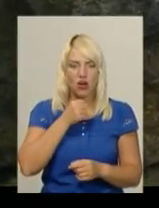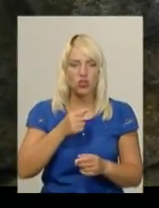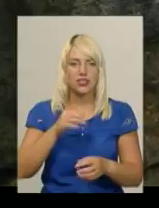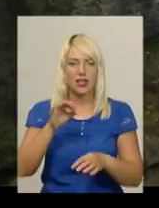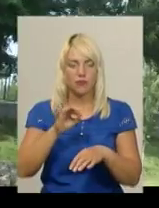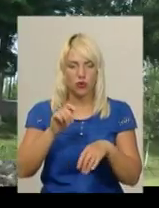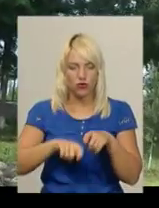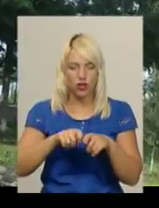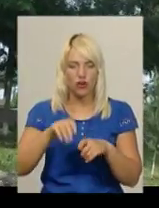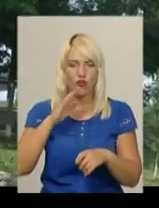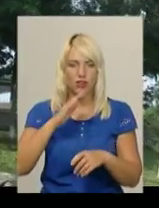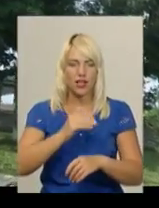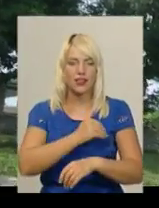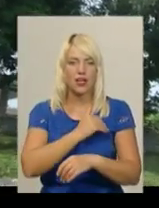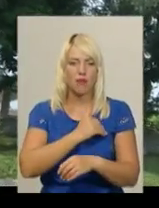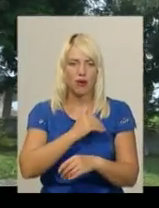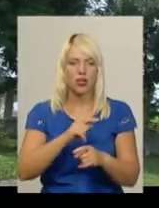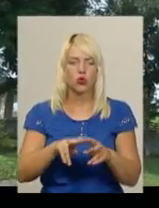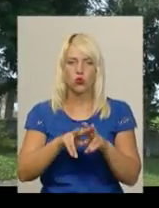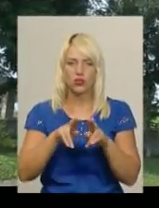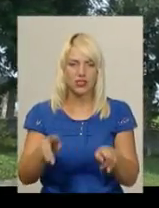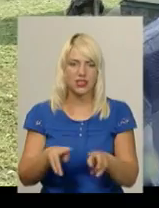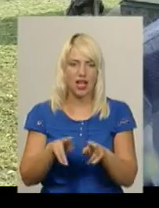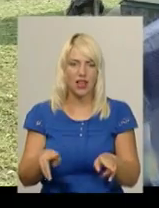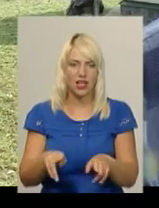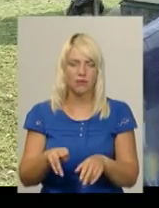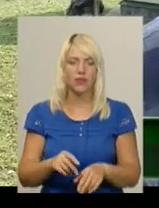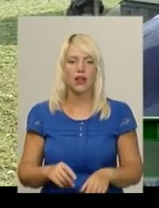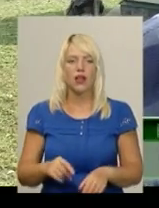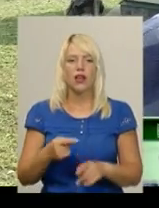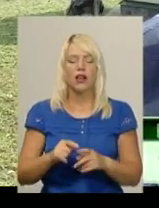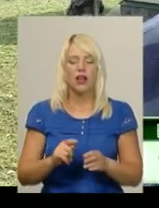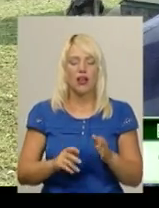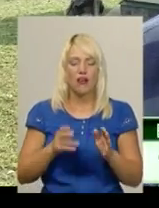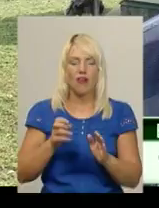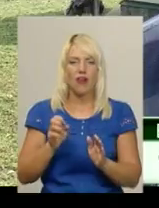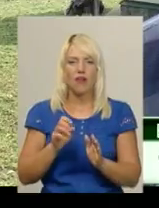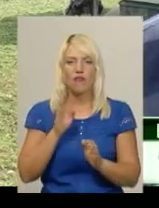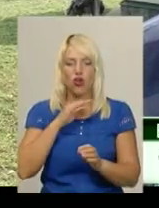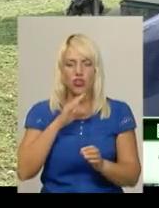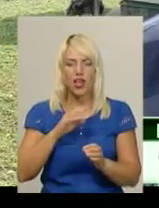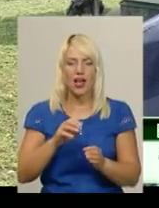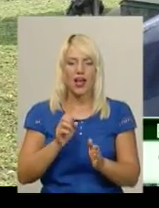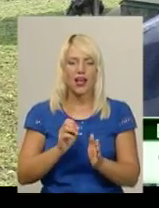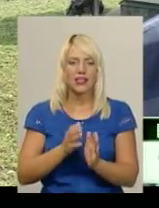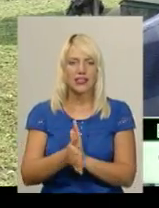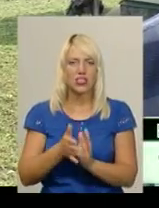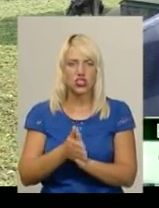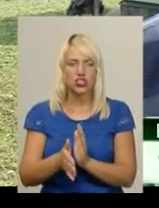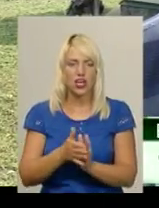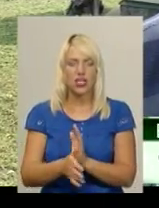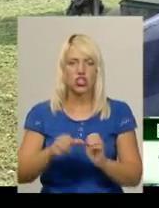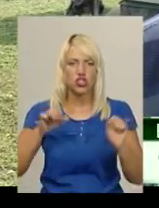висновку – температура води стала, як і швидкість її витоку. Витікає з швидкістю.